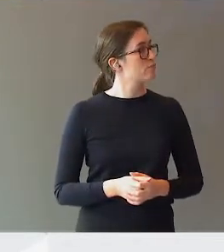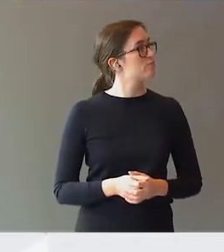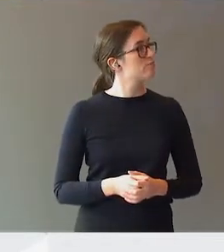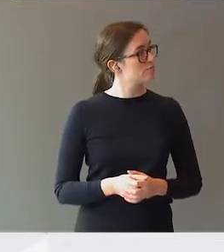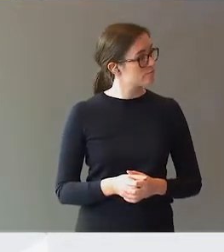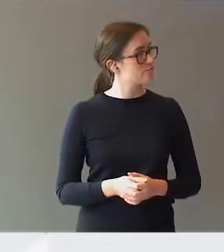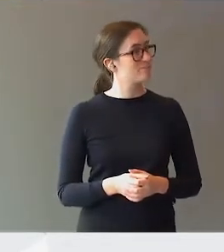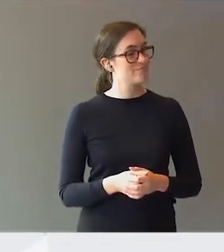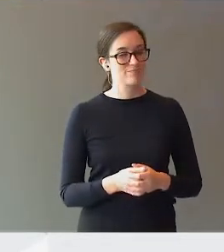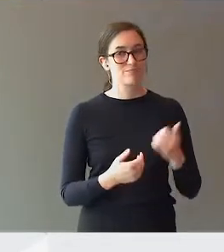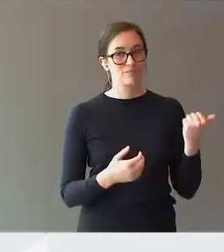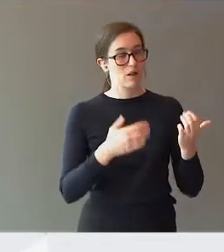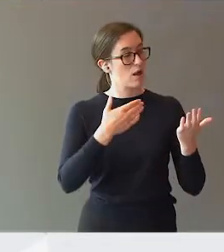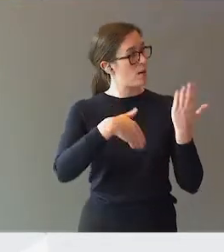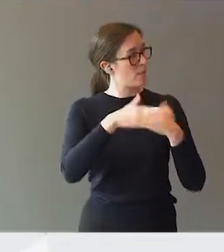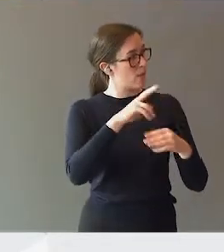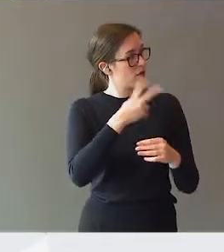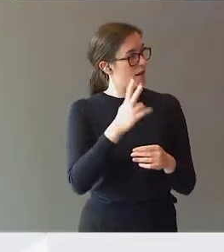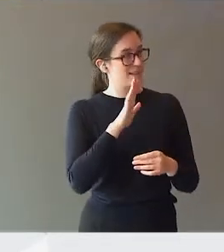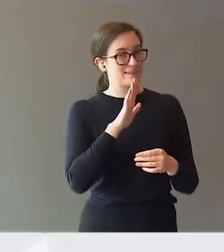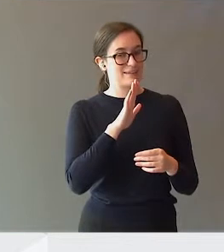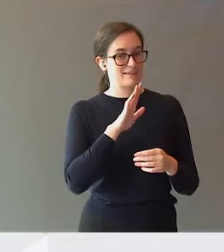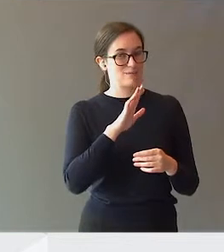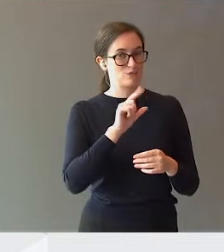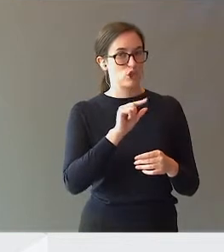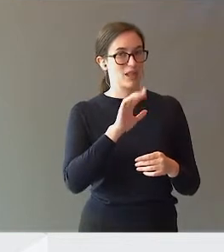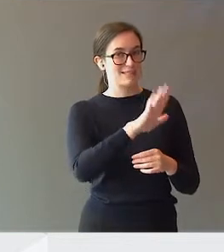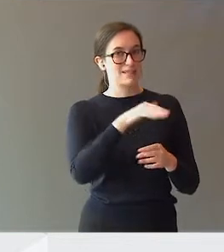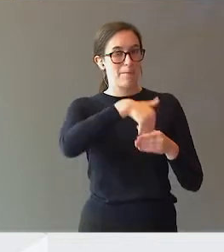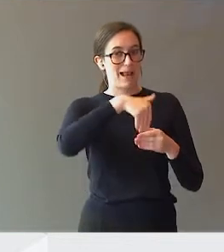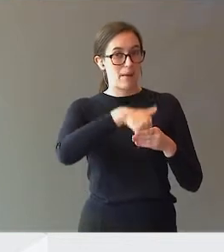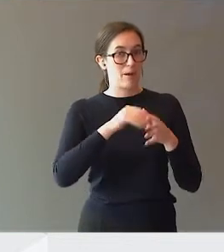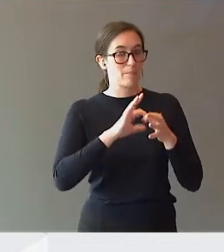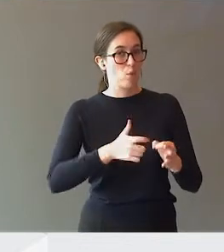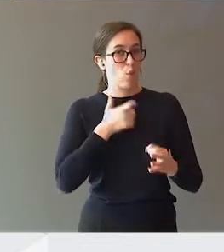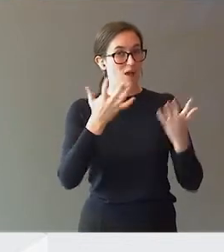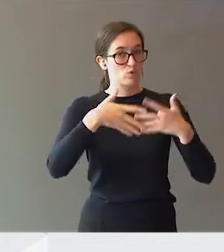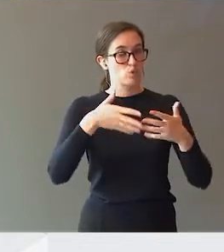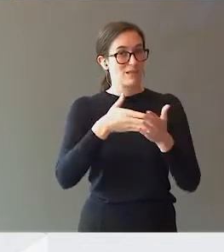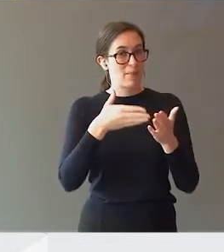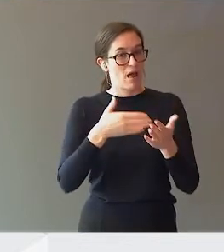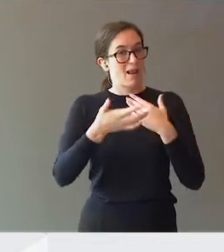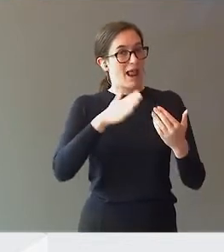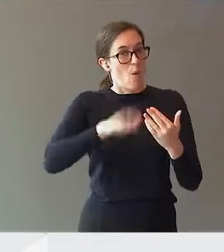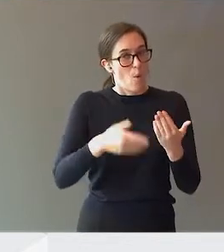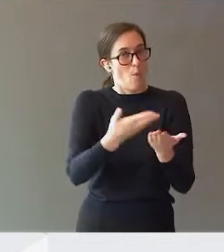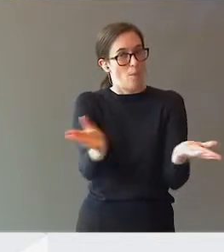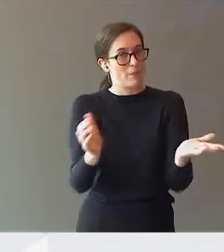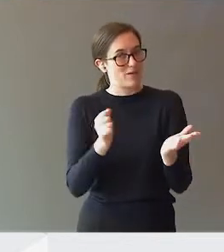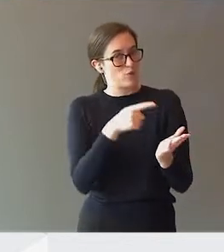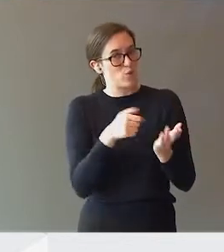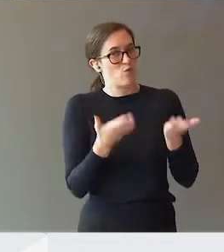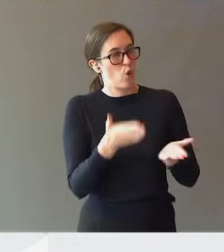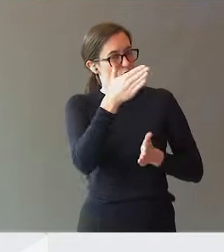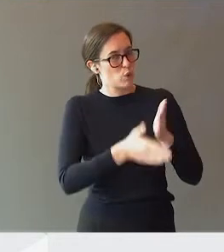det er blant annet dine medlemmer i unge funksjonshemmene dette handler om. Derfor får du sluttkommentaren. Takk.